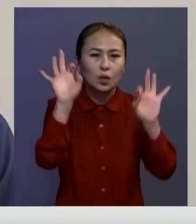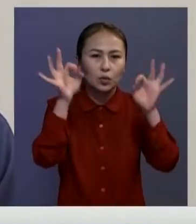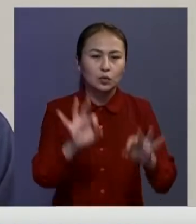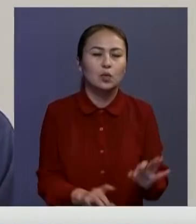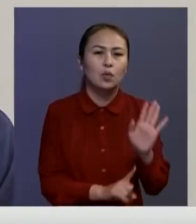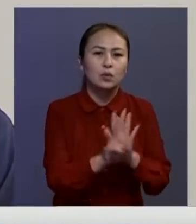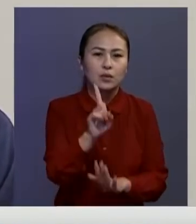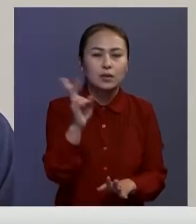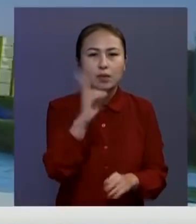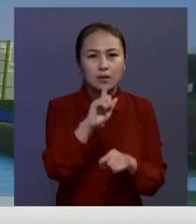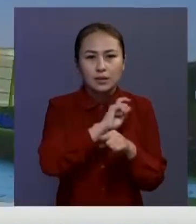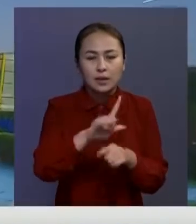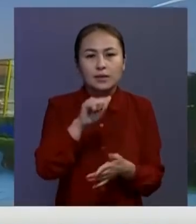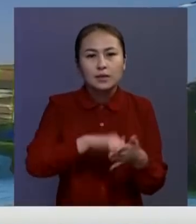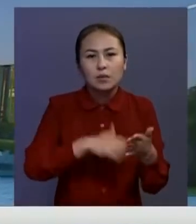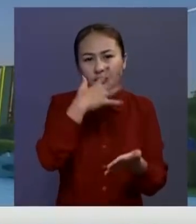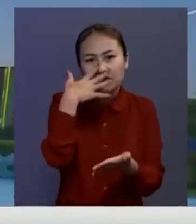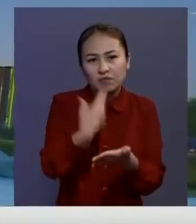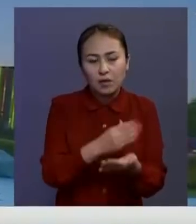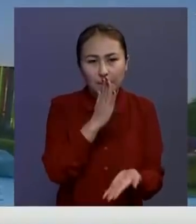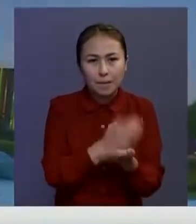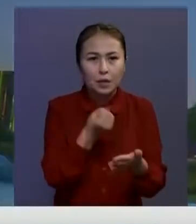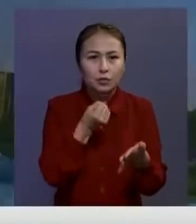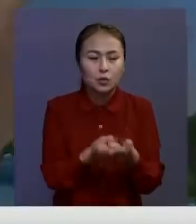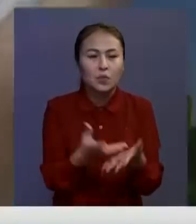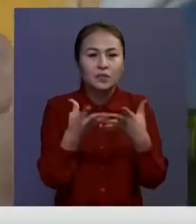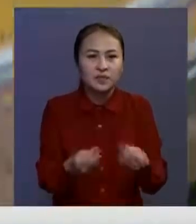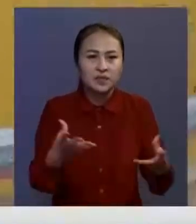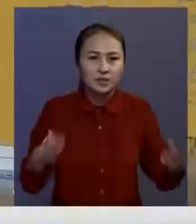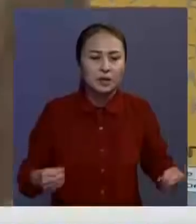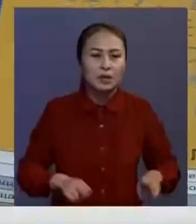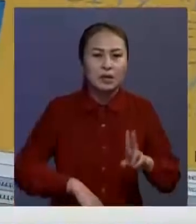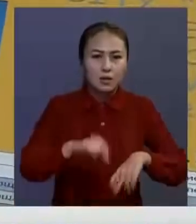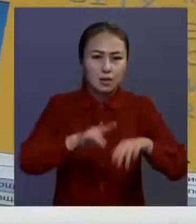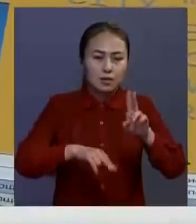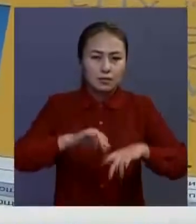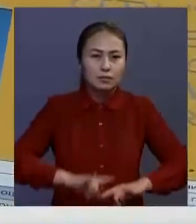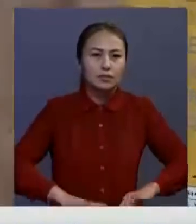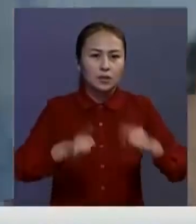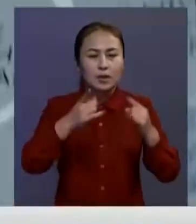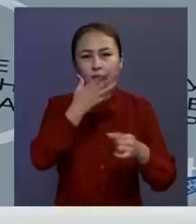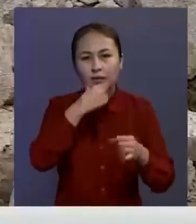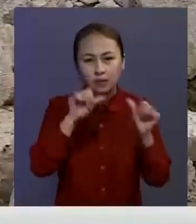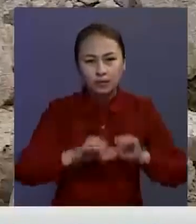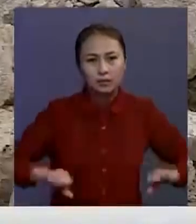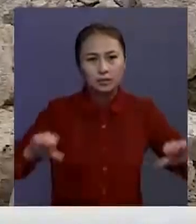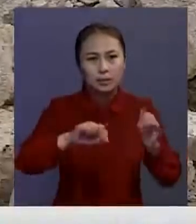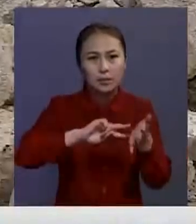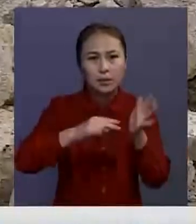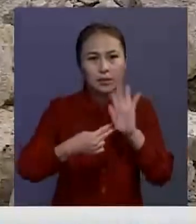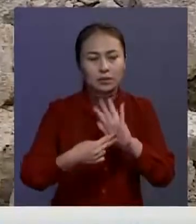ортасында бастаудың өз себебі бар дейді. Яғни көктемге дейін қабырғаларын көтері байналасын абаттандыруды жоспарылау болдыр.